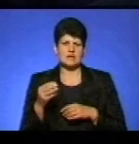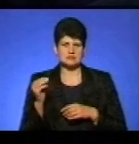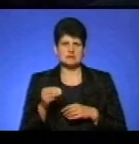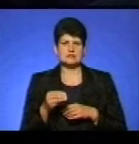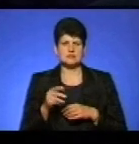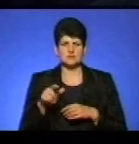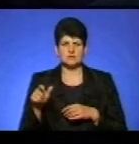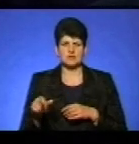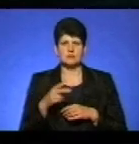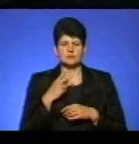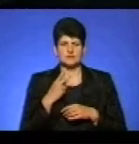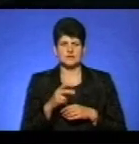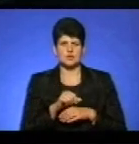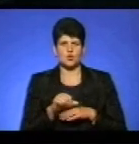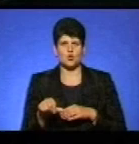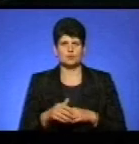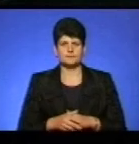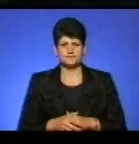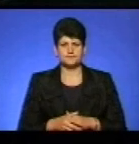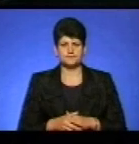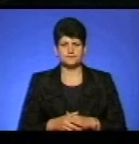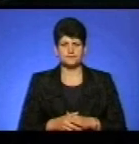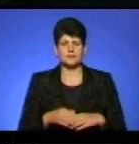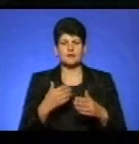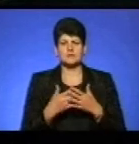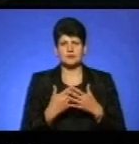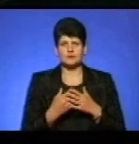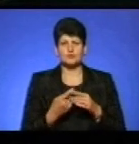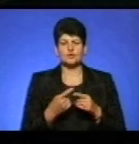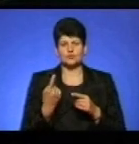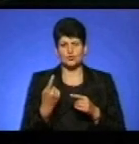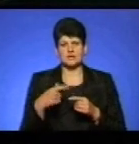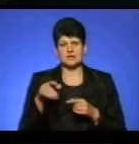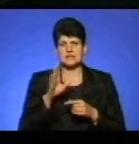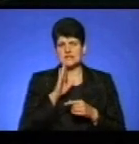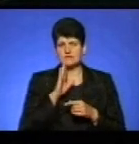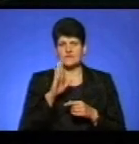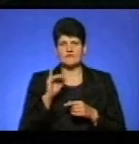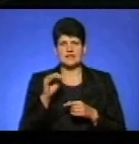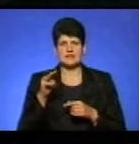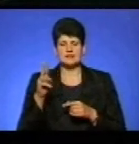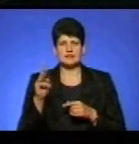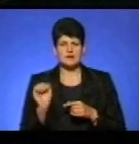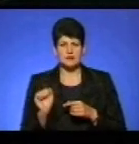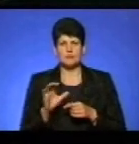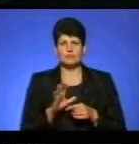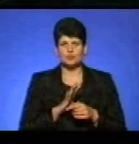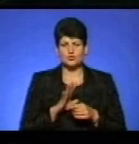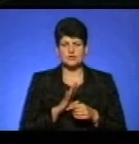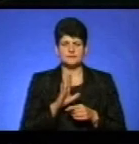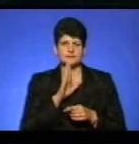глядачів у нас подивилися за кордоном. Прототипом однієї із героїнь фільму «Дівчинки Вітки» частково була сама